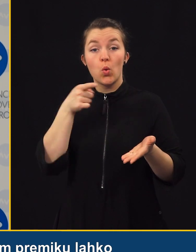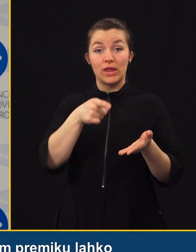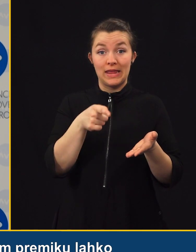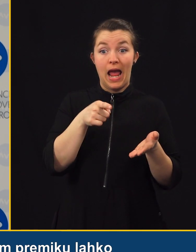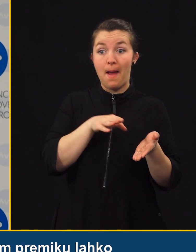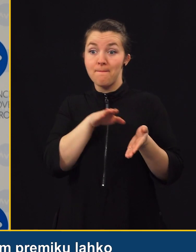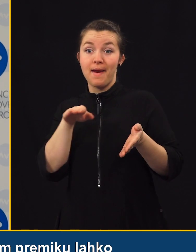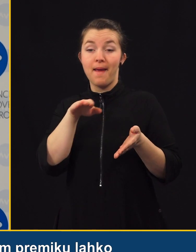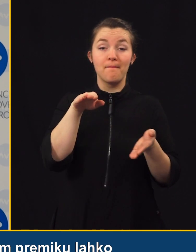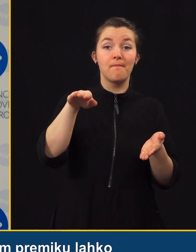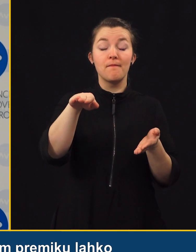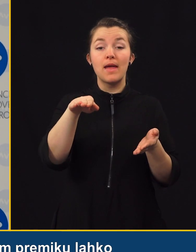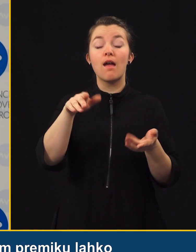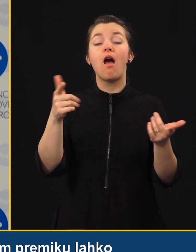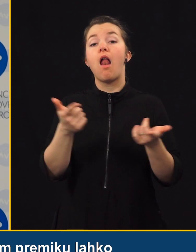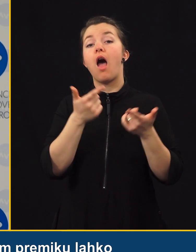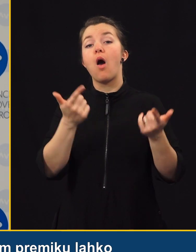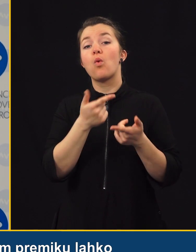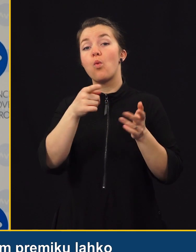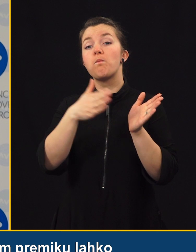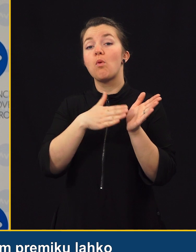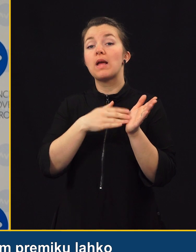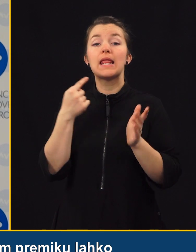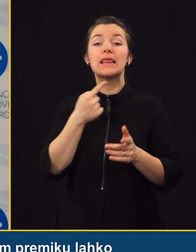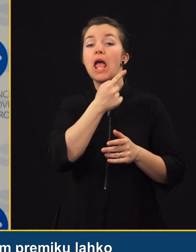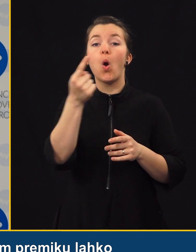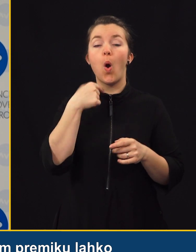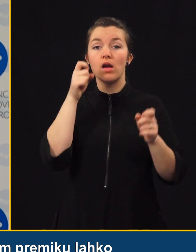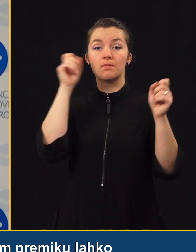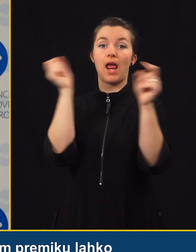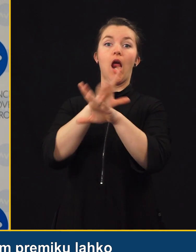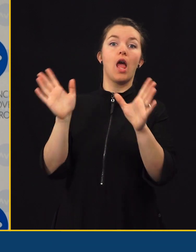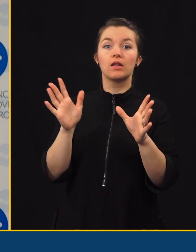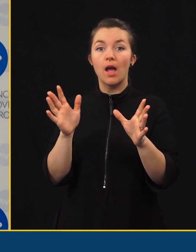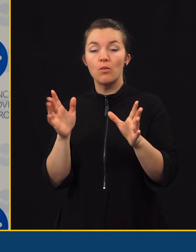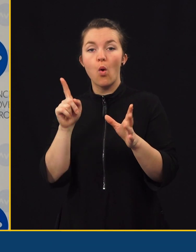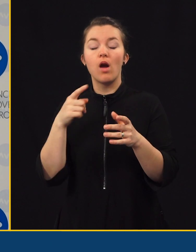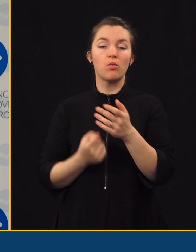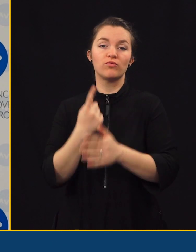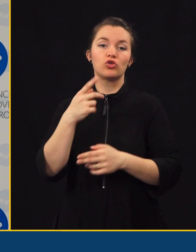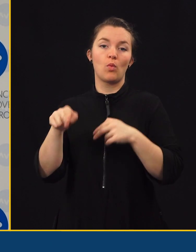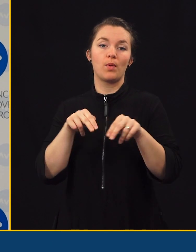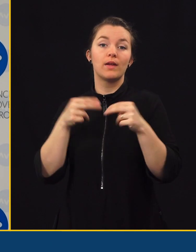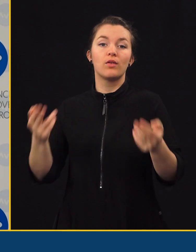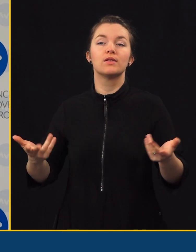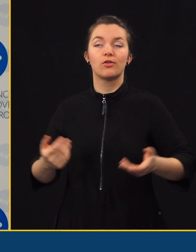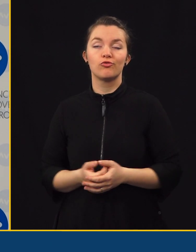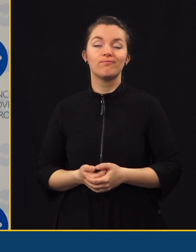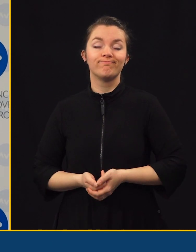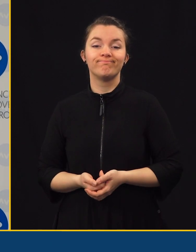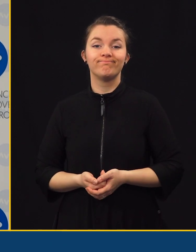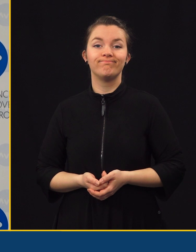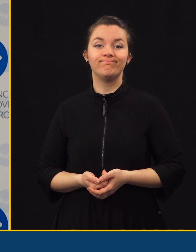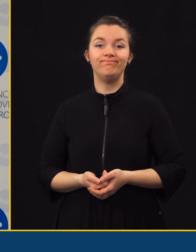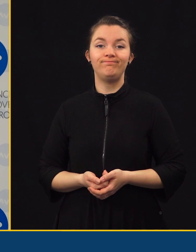takem premiku lahko pomeni to, da nekoga spregledamo in povzročimo prometno nesrečo.